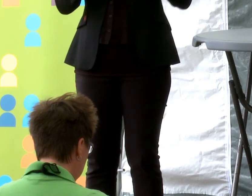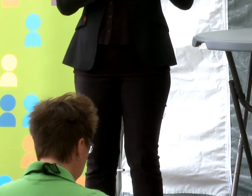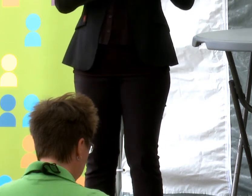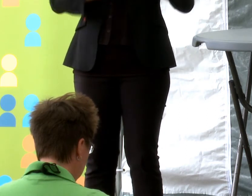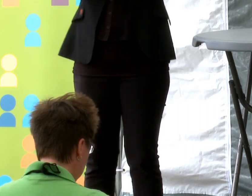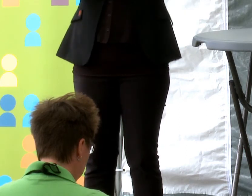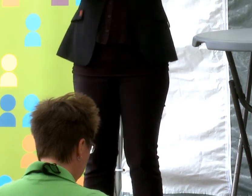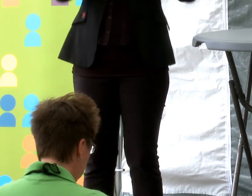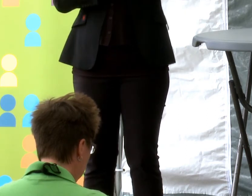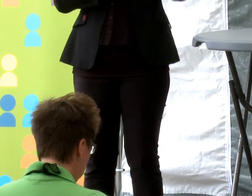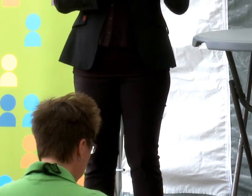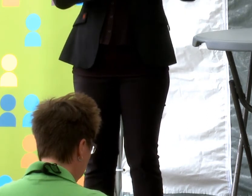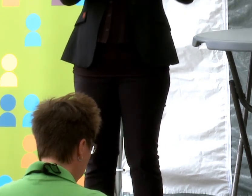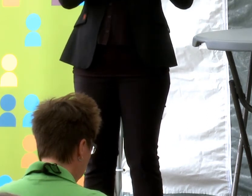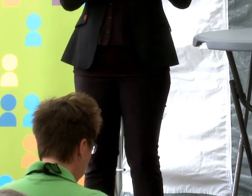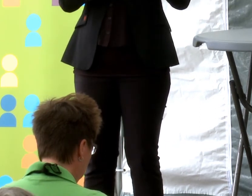diskrimineringsombudsmannen.